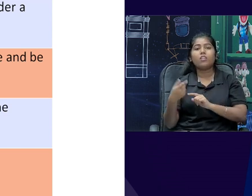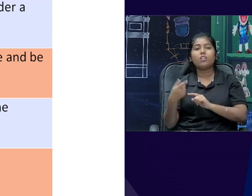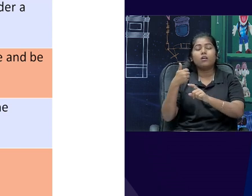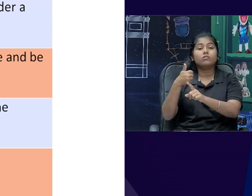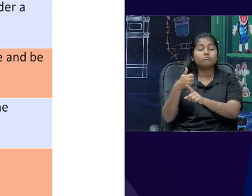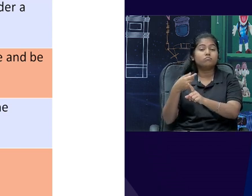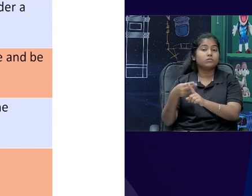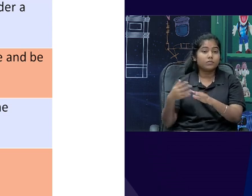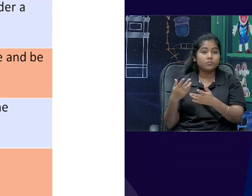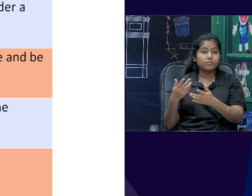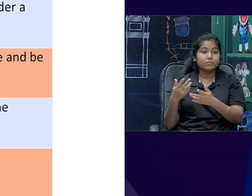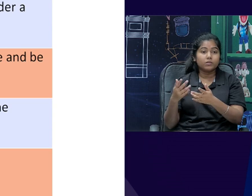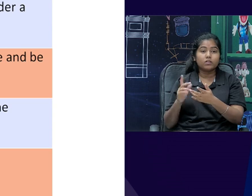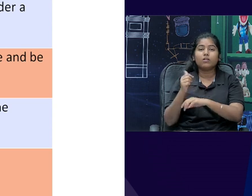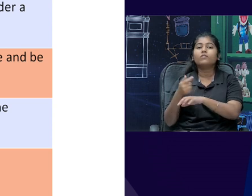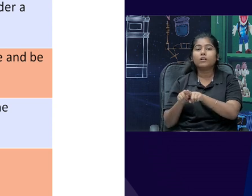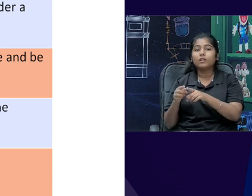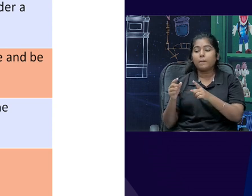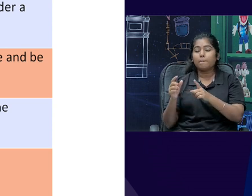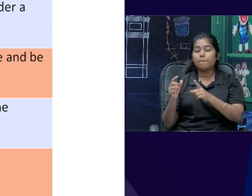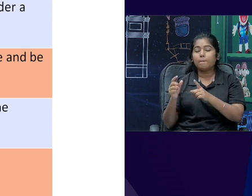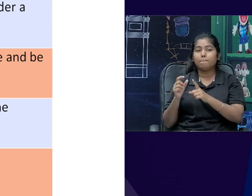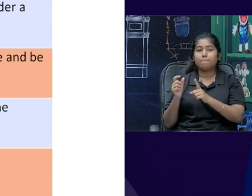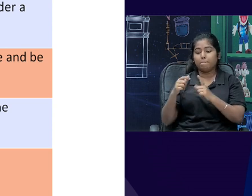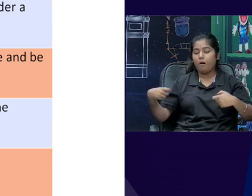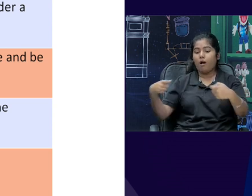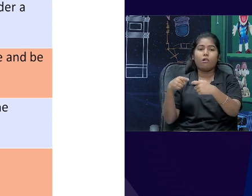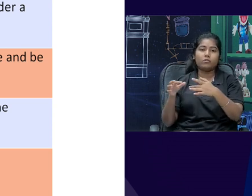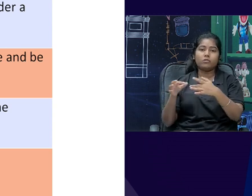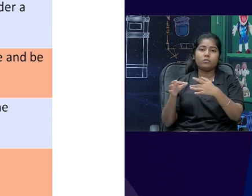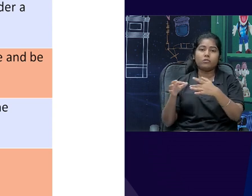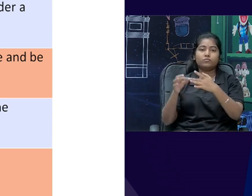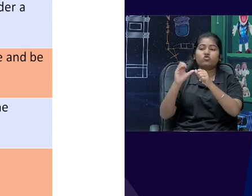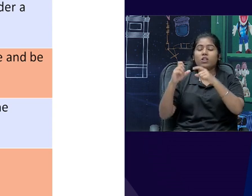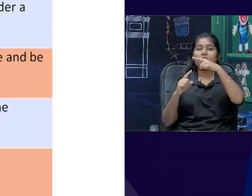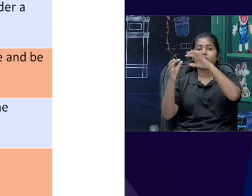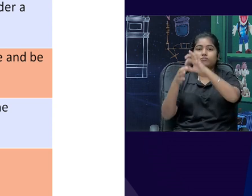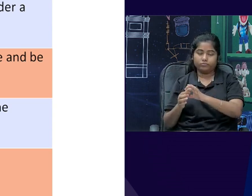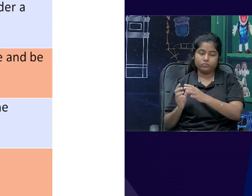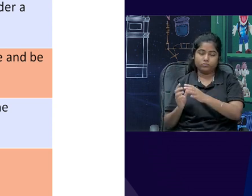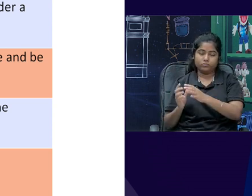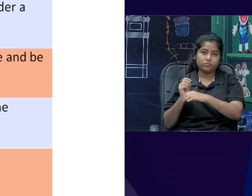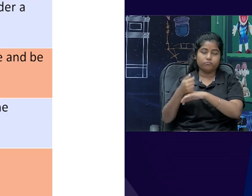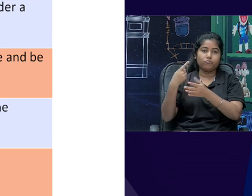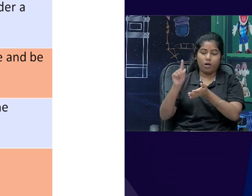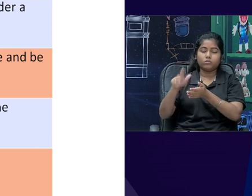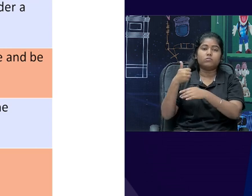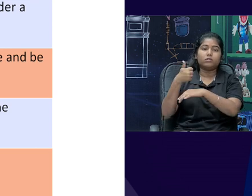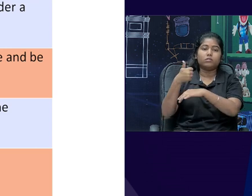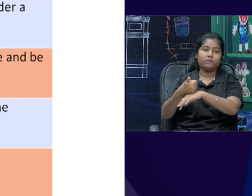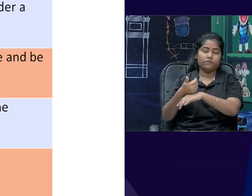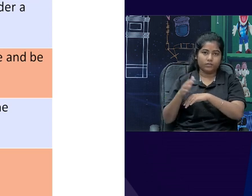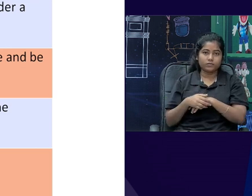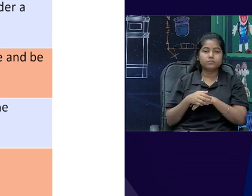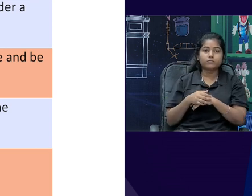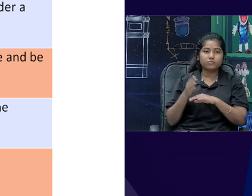वो फॉर्म हुए through an special act of the parliament, तो departmental undertaking हम कुछ देर पहले चर्चा कर रहे थे, कि उसकी अपनी कोई